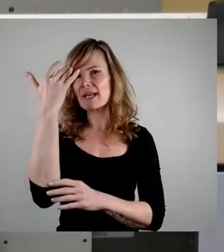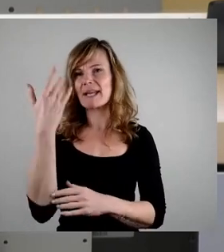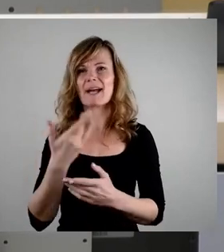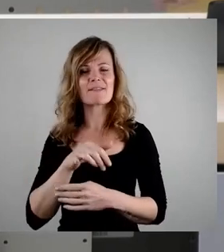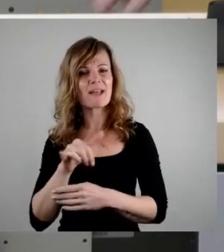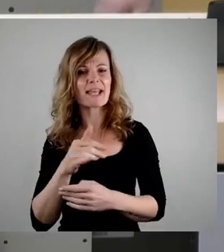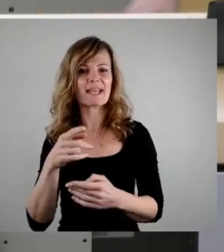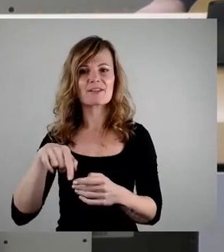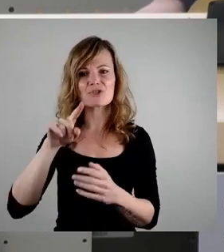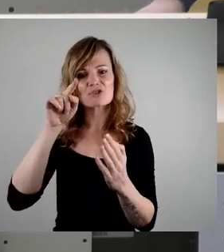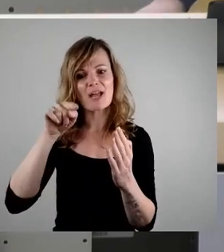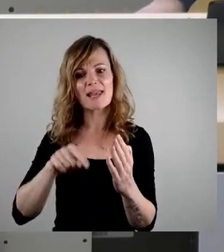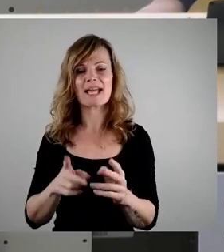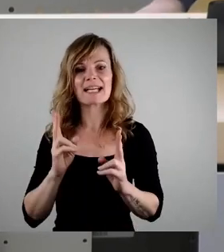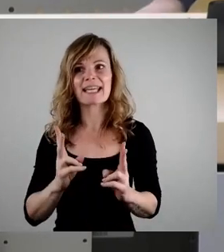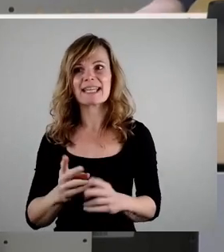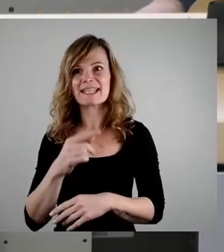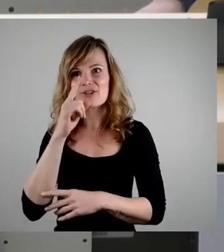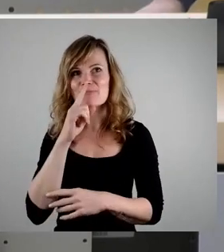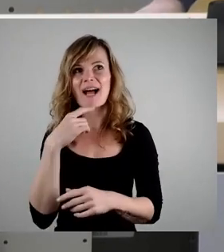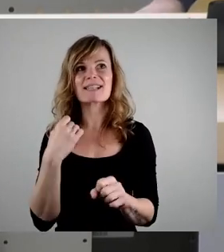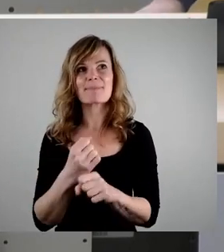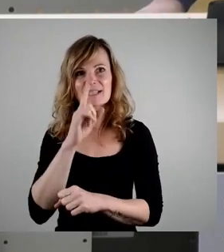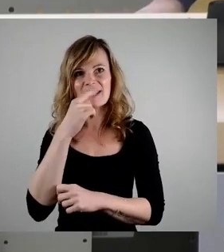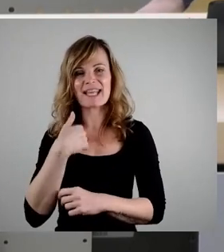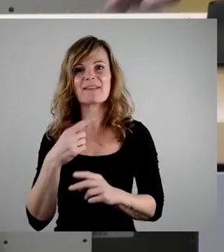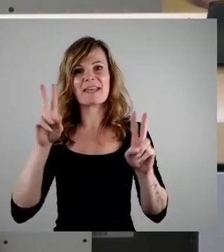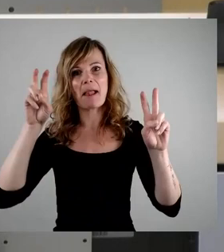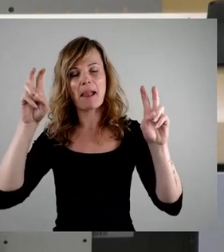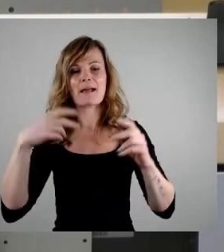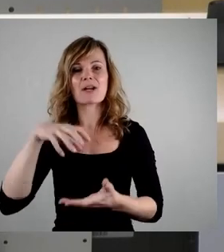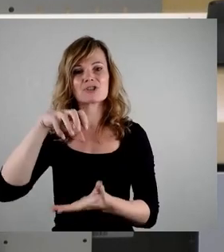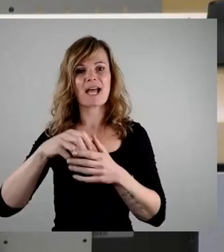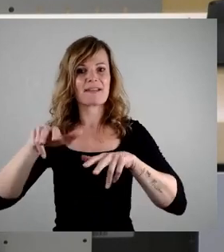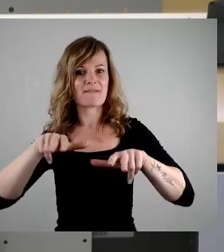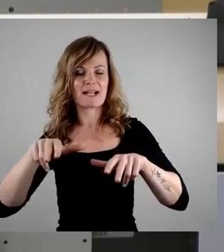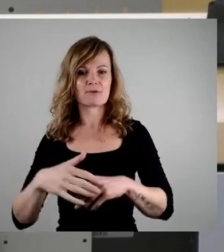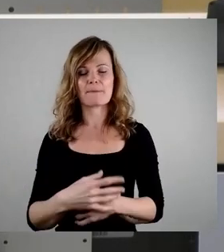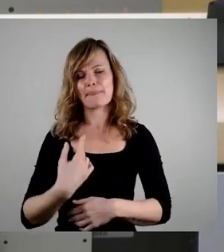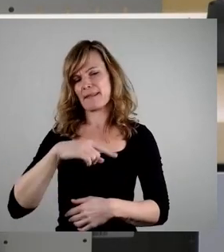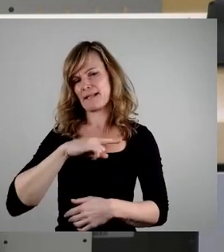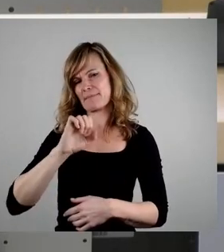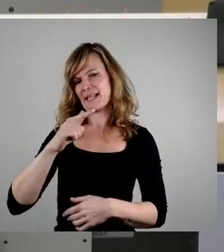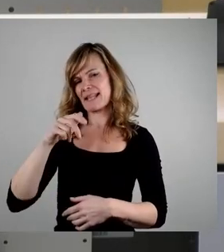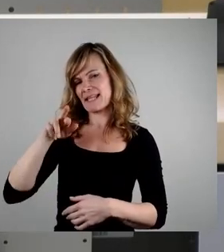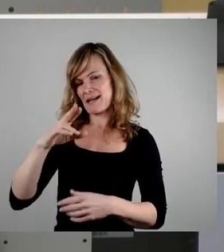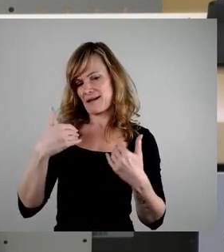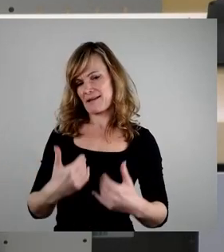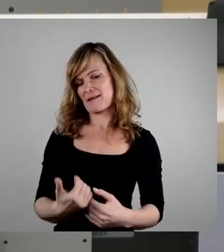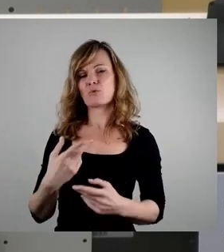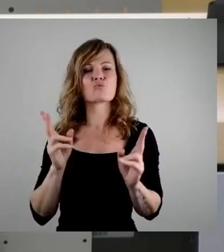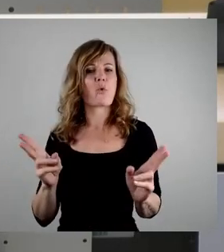richtig Spaß macht, als Stadtverwaltung aufzutreten. Als Satiriker gehört es zum normalen Geschäft, sich hin und wieder als jemand anderes auszugeben.